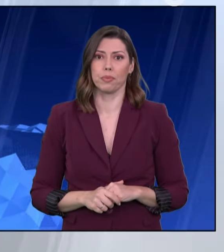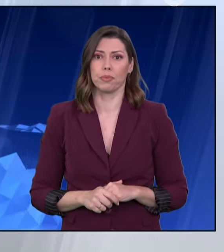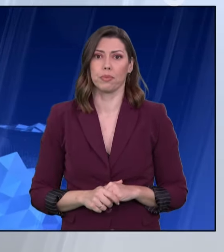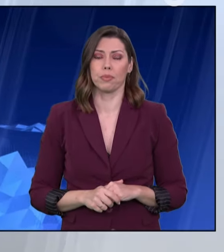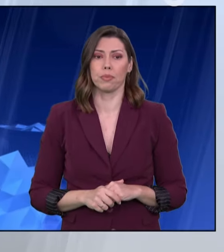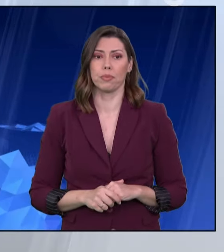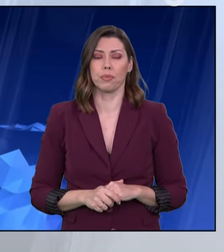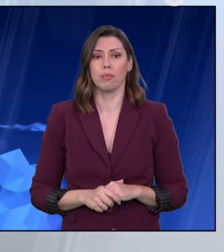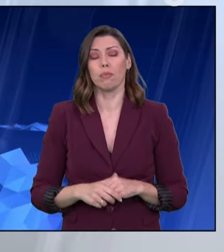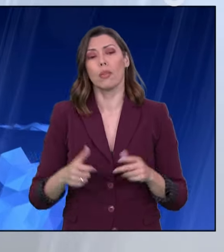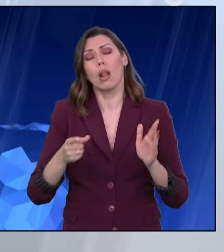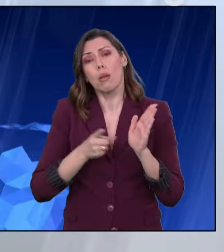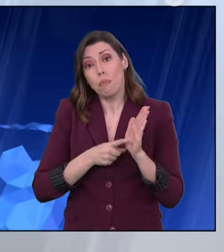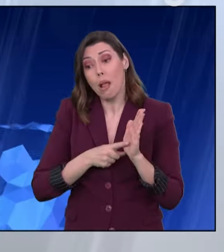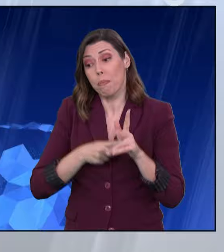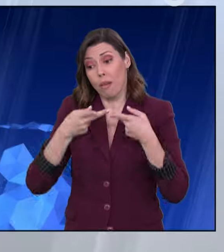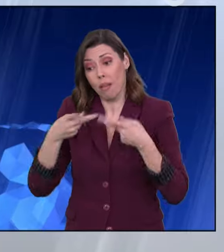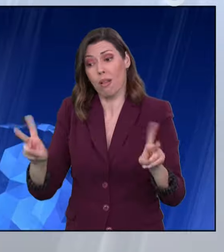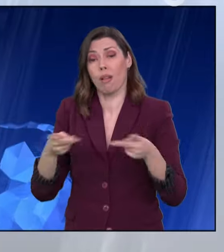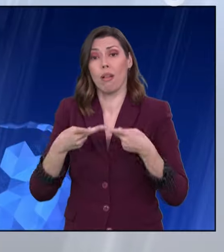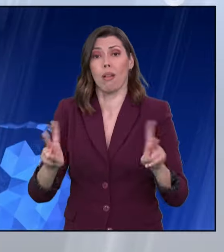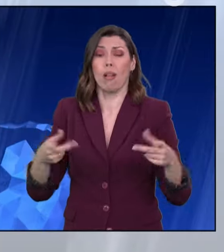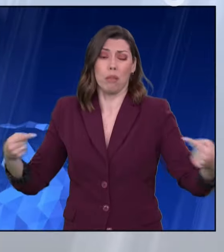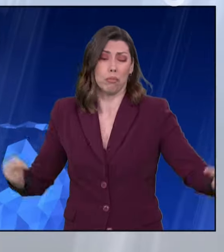Πρέπει να μας αφήσουμε να περάσουμε χωρίς να αρθούν τη σίγουρηση.